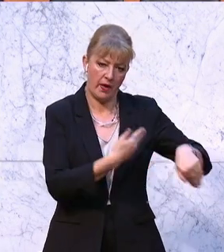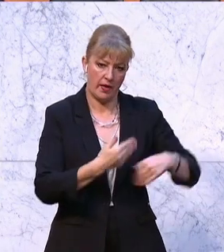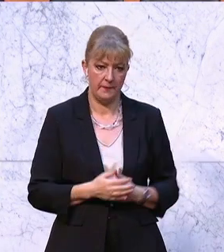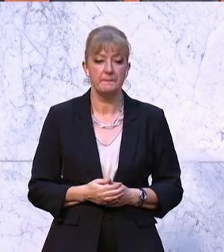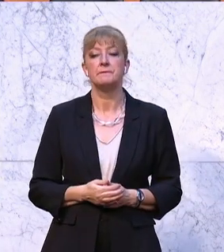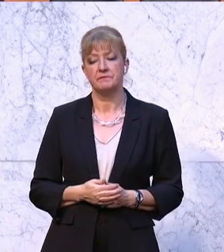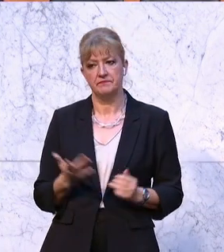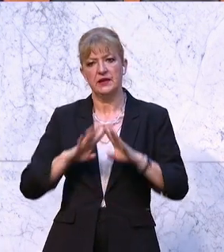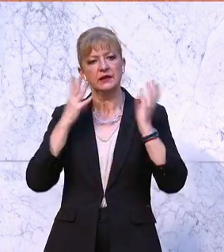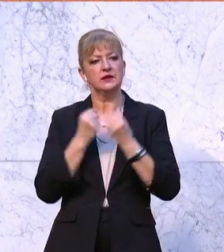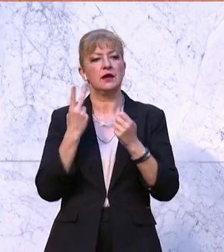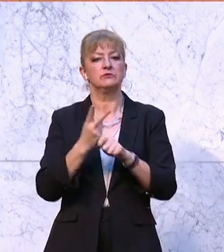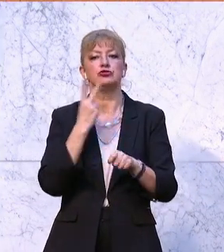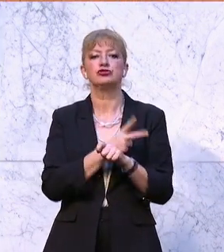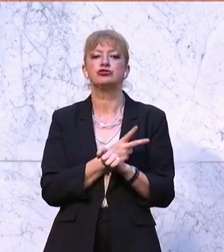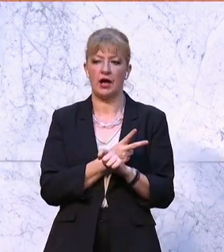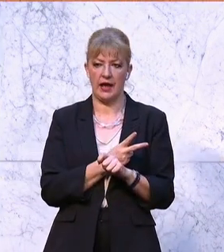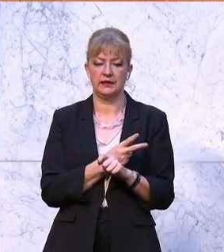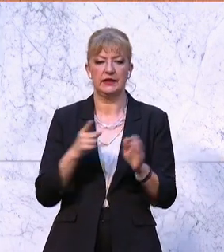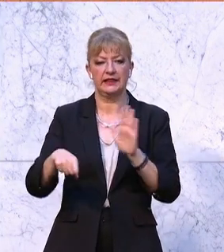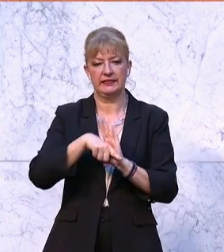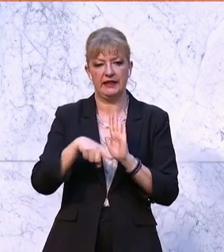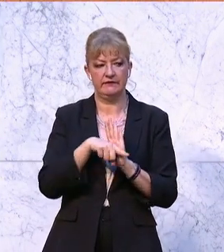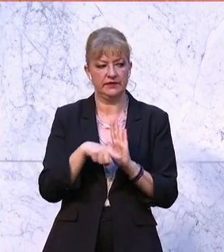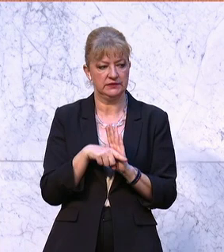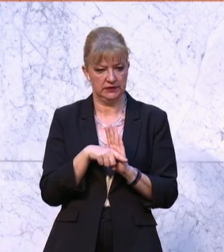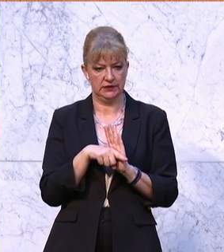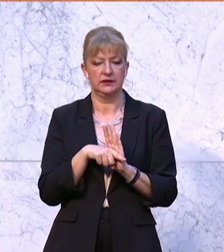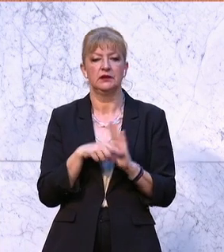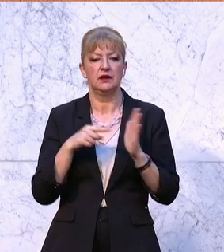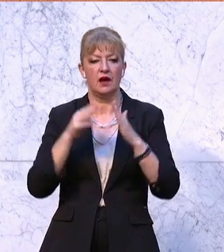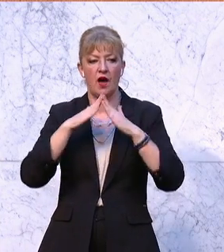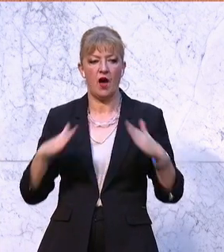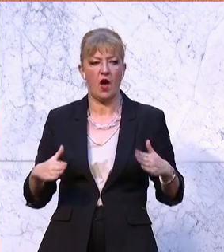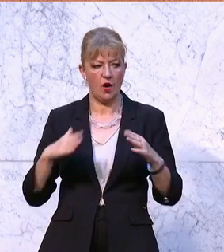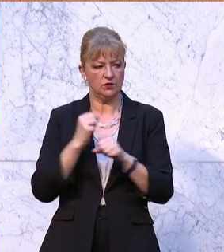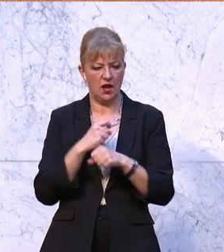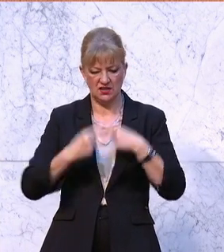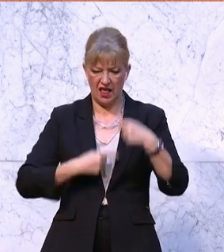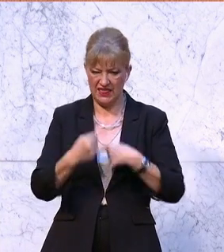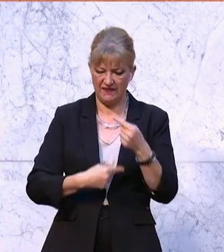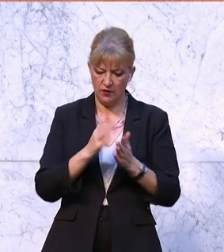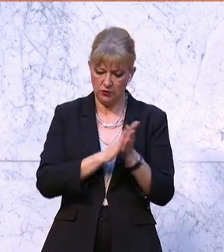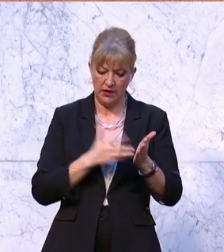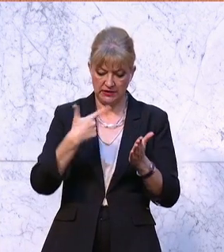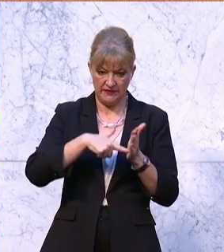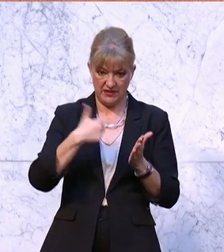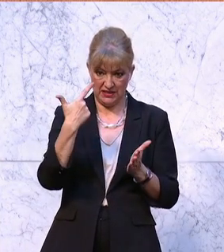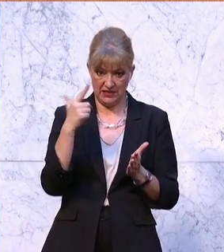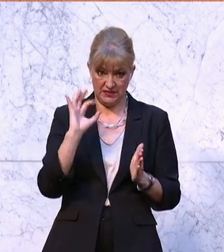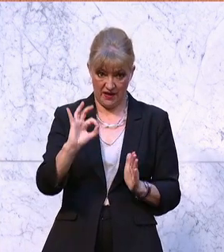gesamtstaatliche Defizit bzw. die Haushaltsentwicklung seit 2020